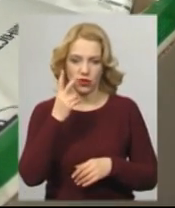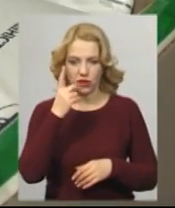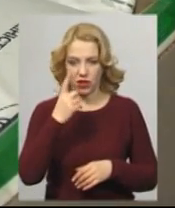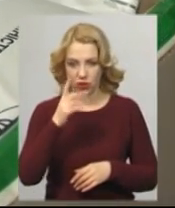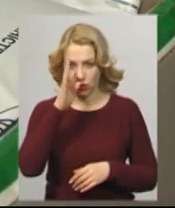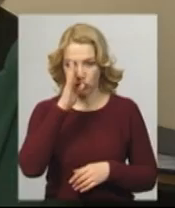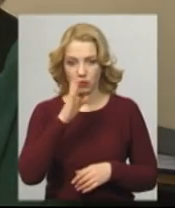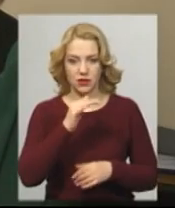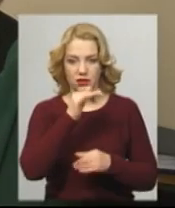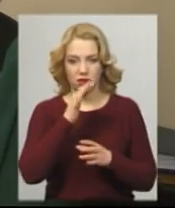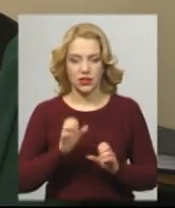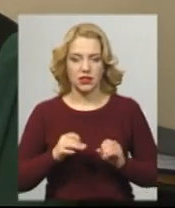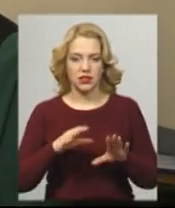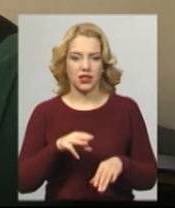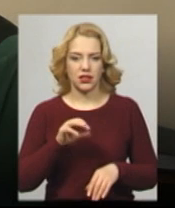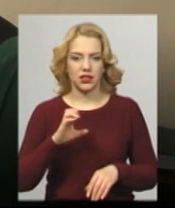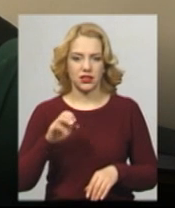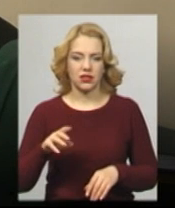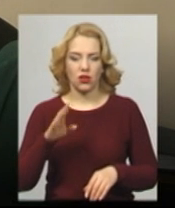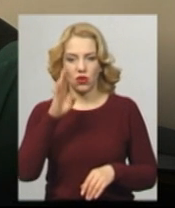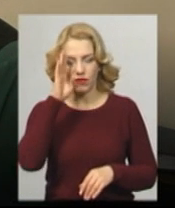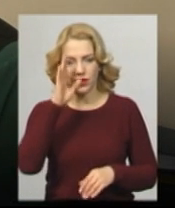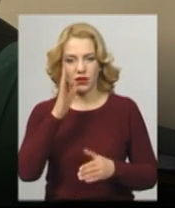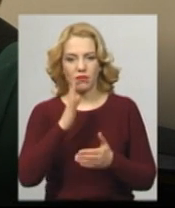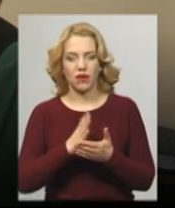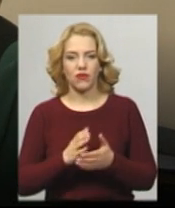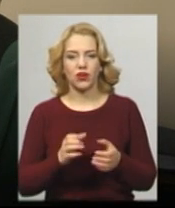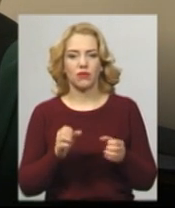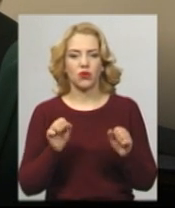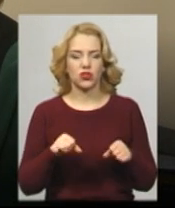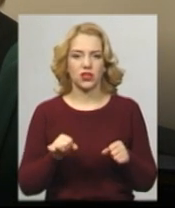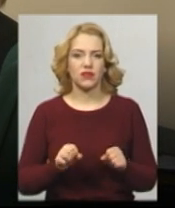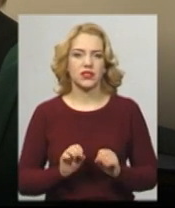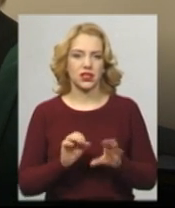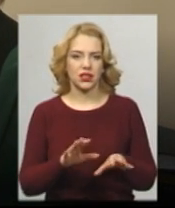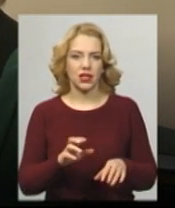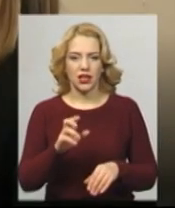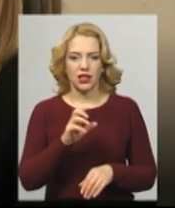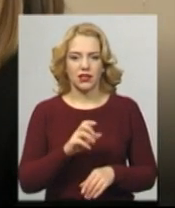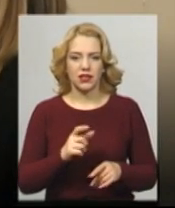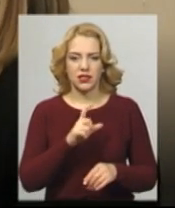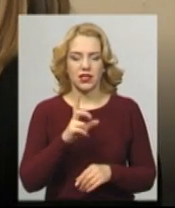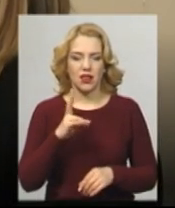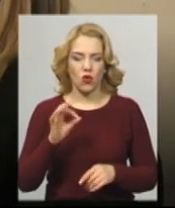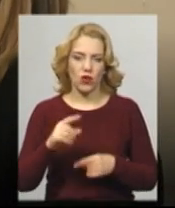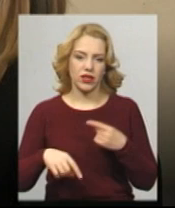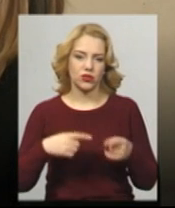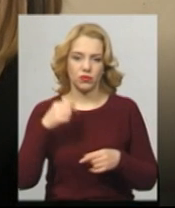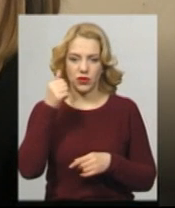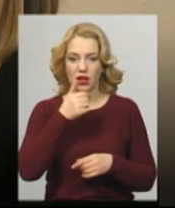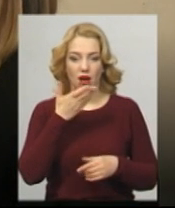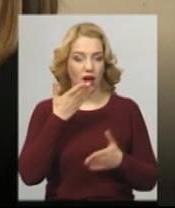років не склав тести. Але він отримав можливість складання державної підсумкової атестації на наступний рік. А коли вони не